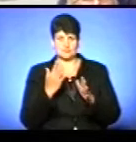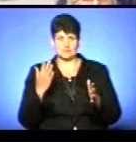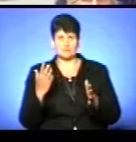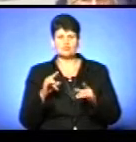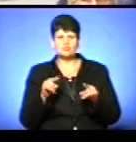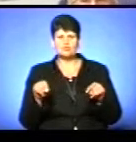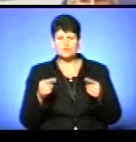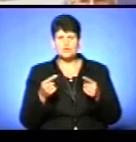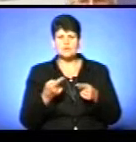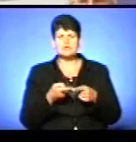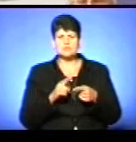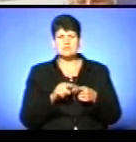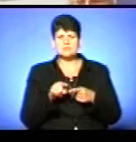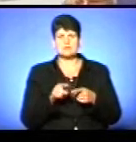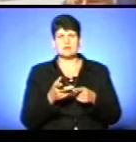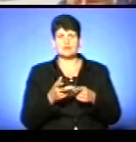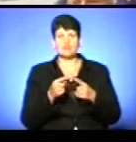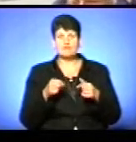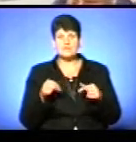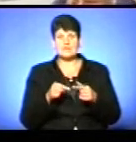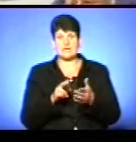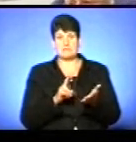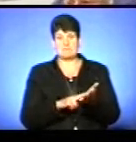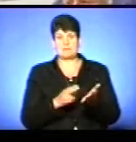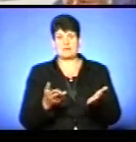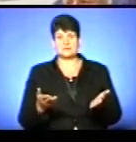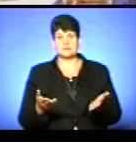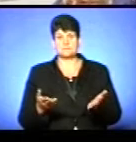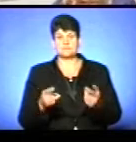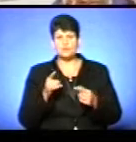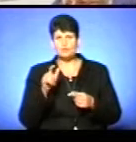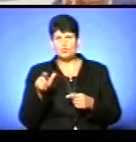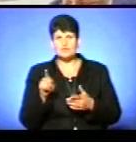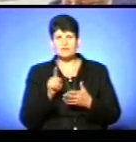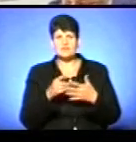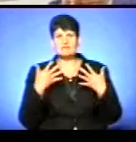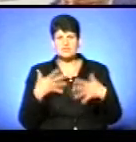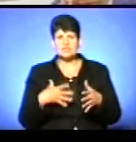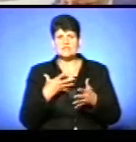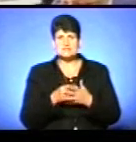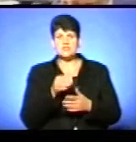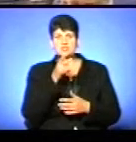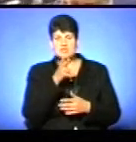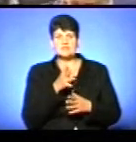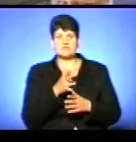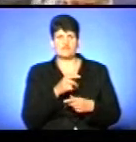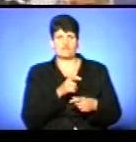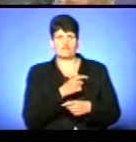створений отакий ажіотаж іменно в відділі прописки? Чому люди мають втрачати свій час в черзі?